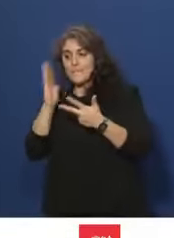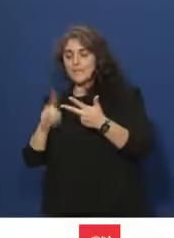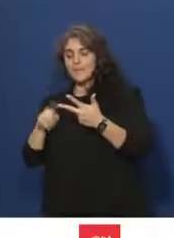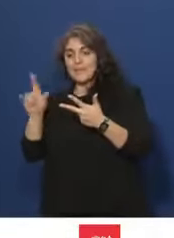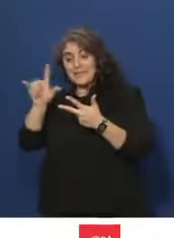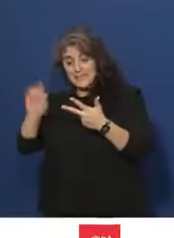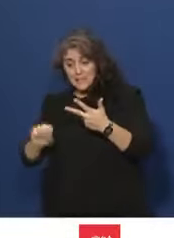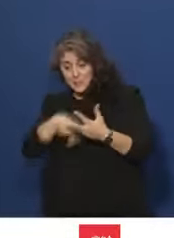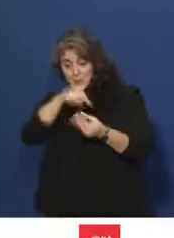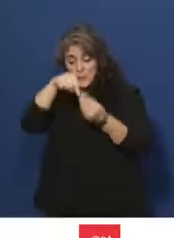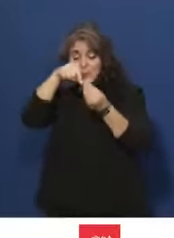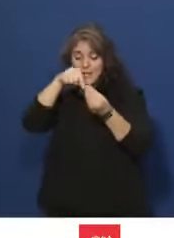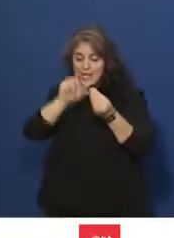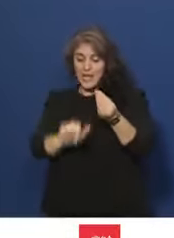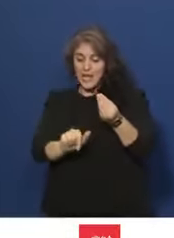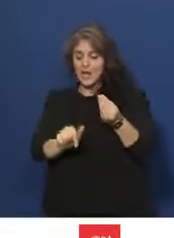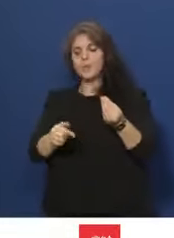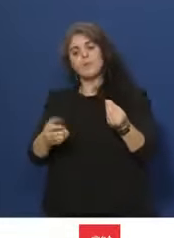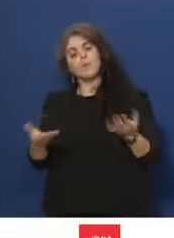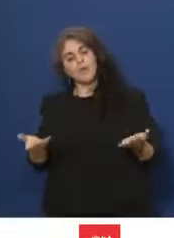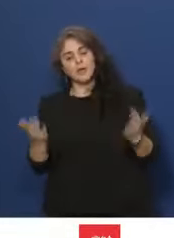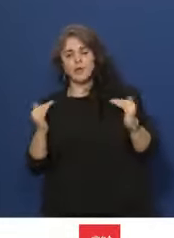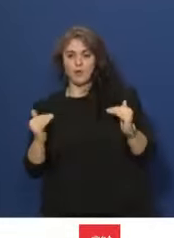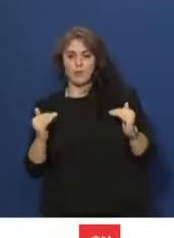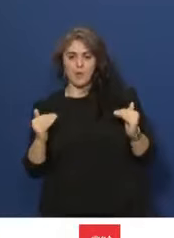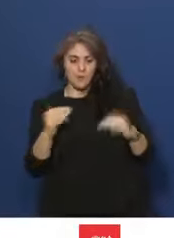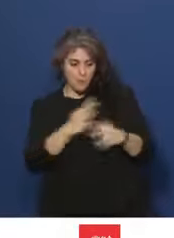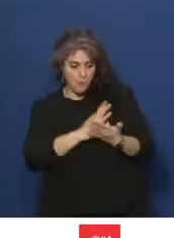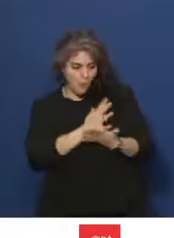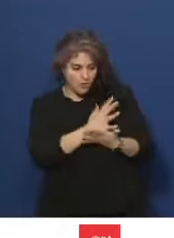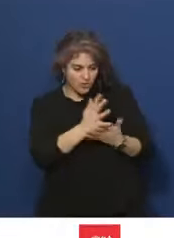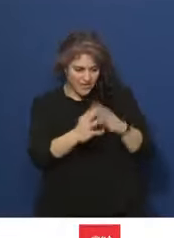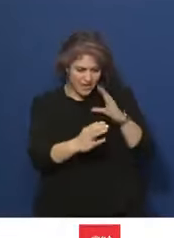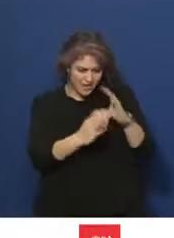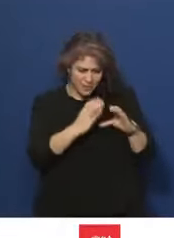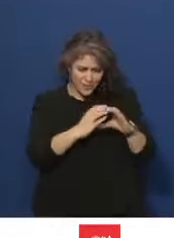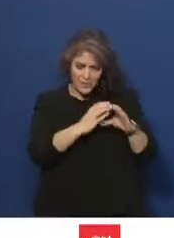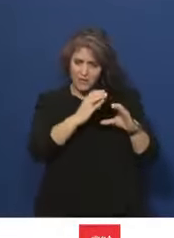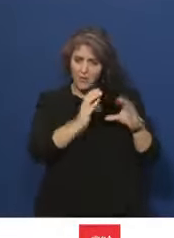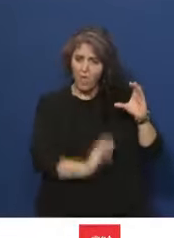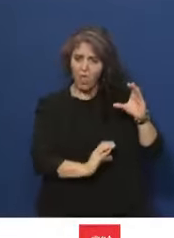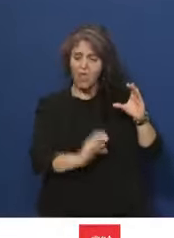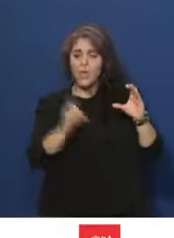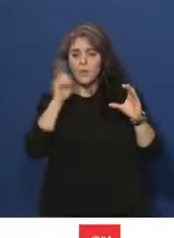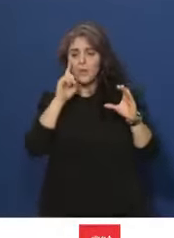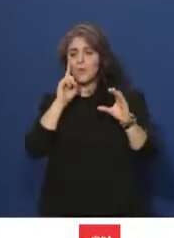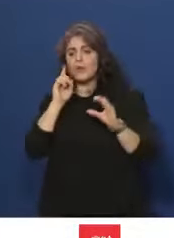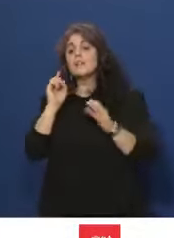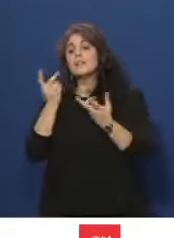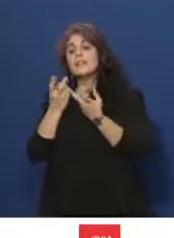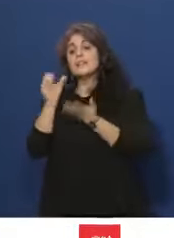déplorer la très insuffisante communication faite autour de ce projet qu'est le déplacement de la cité administrative.